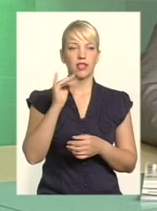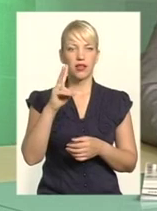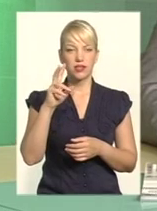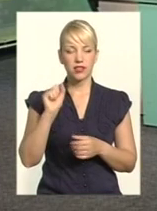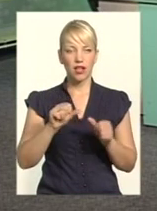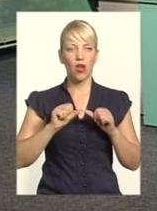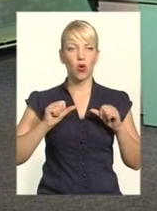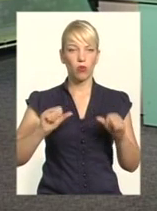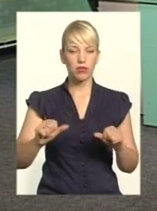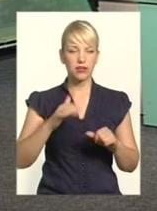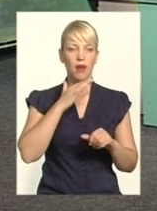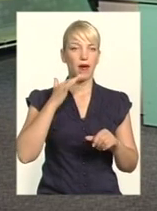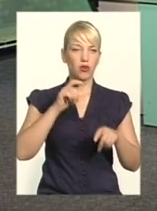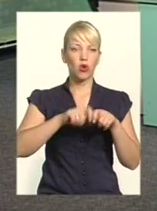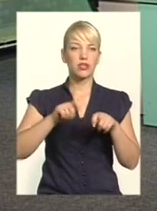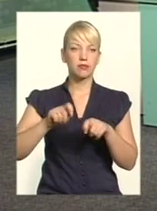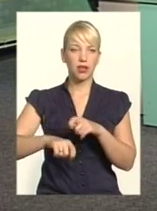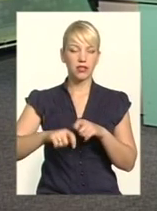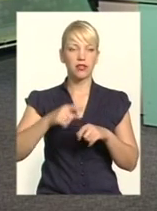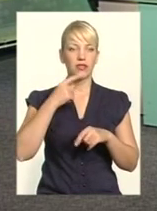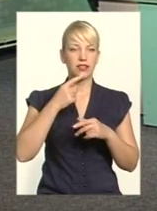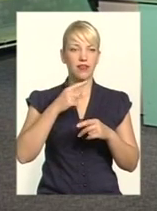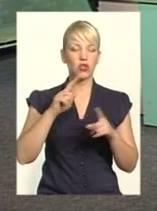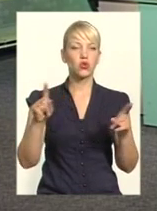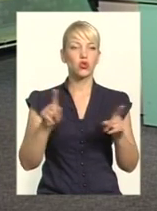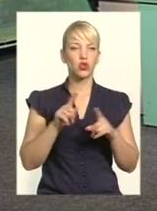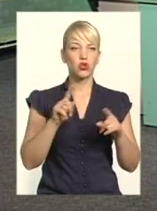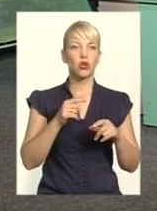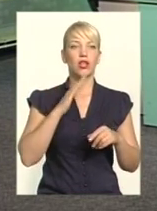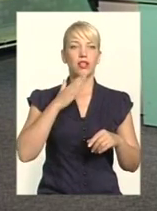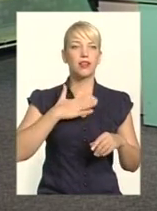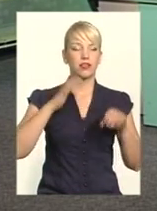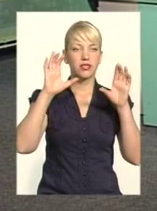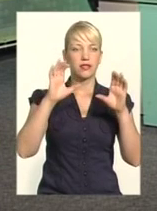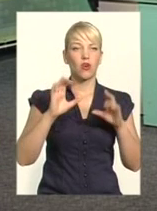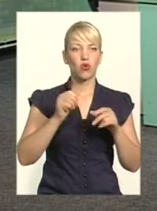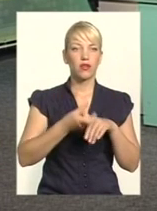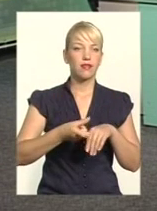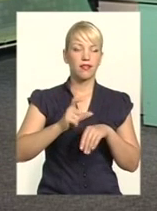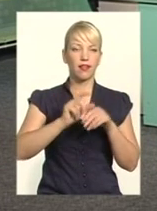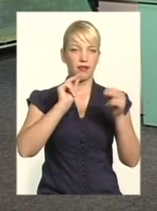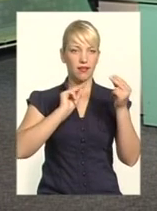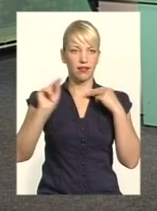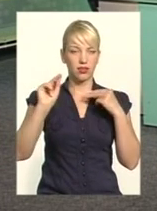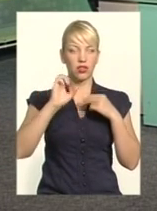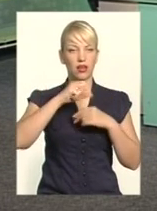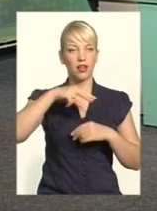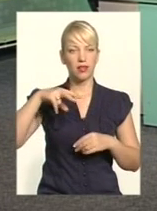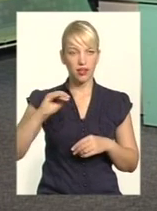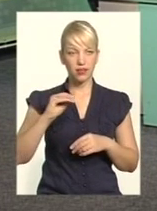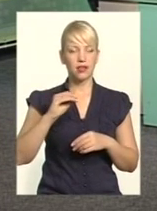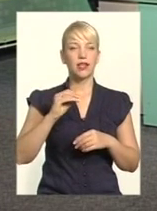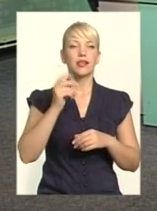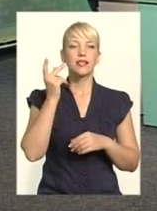чимало експертів стверджують, що закони – одні з найкращих. Але от завжди виникає